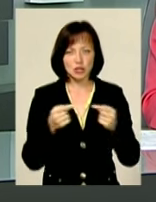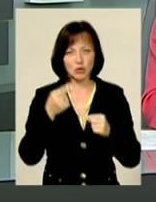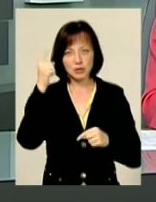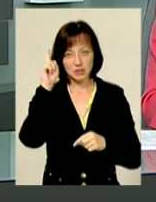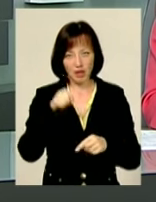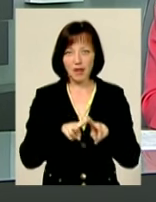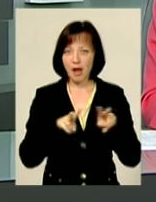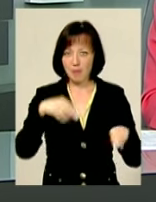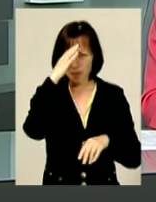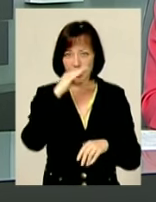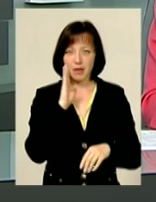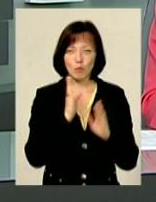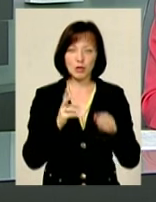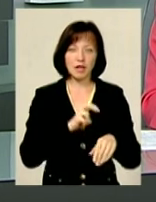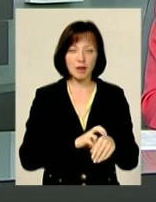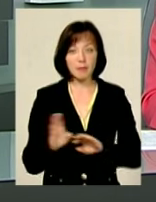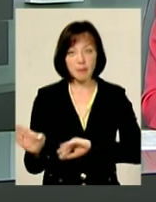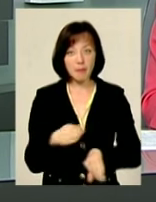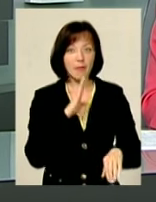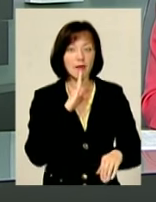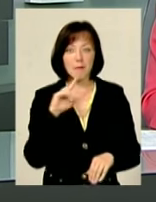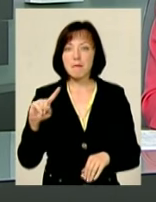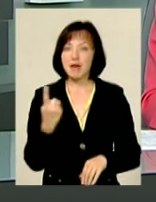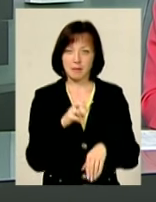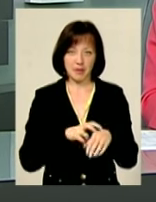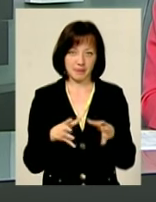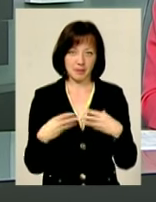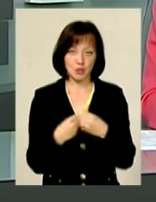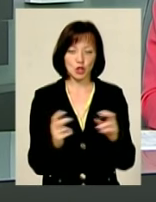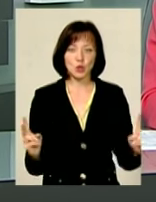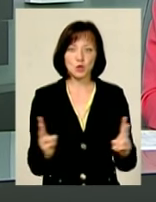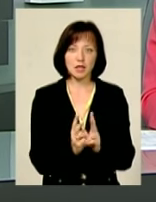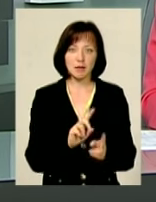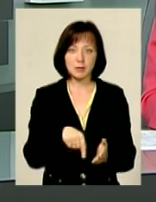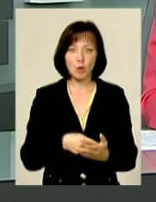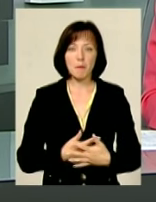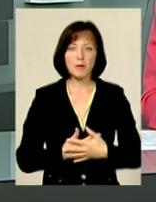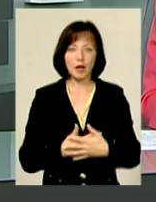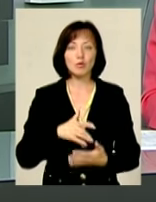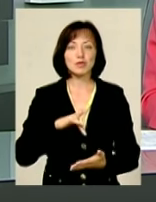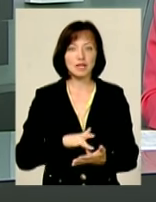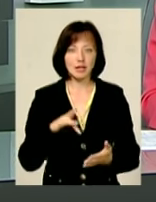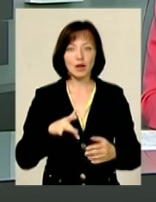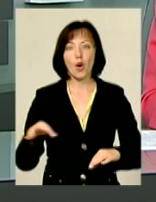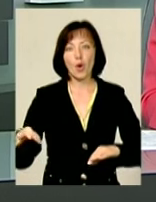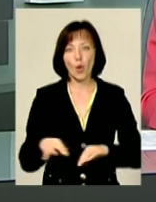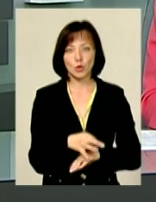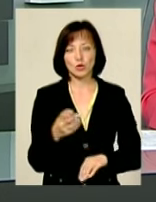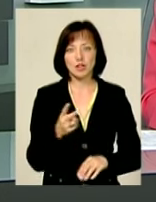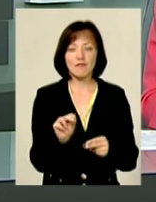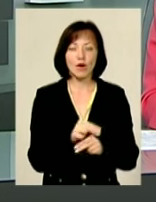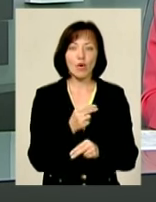батьки буде лікарем. Вона – перший медик у родині. Вони зустрілися у міському перинатальному центрі, одружилися,